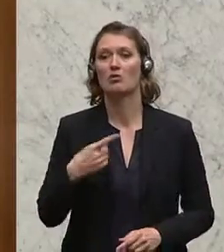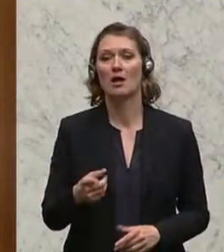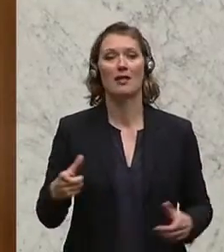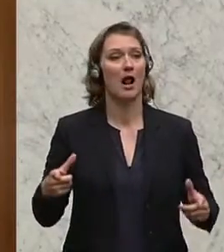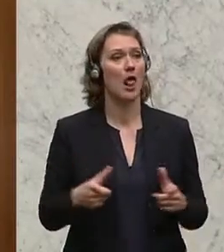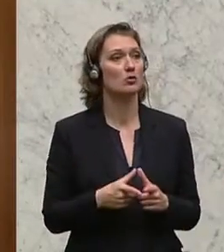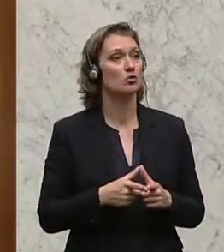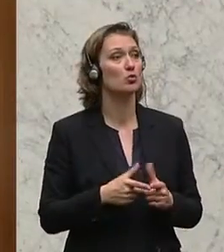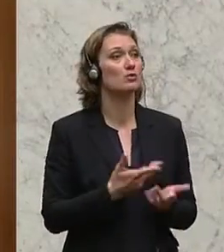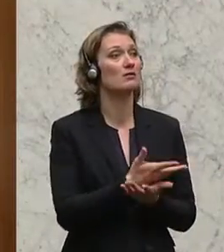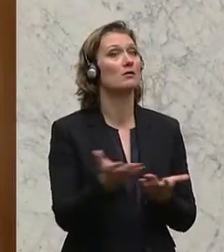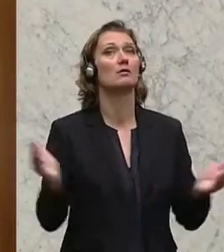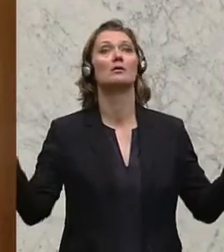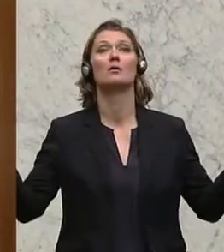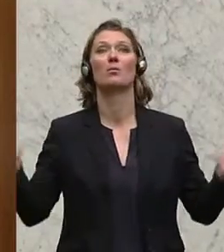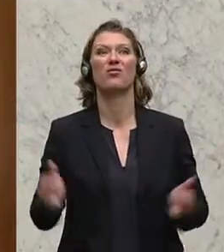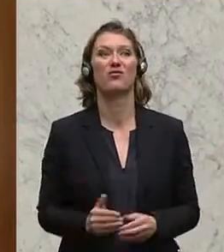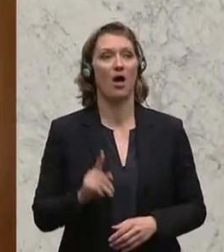deutlich verändern müsste.